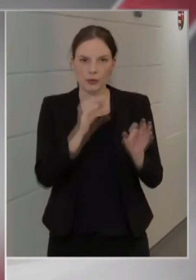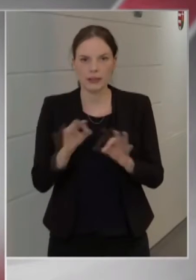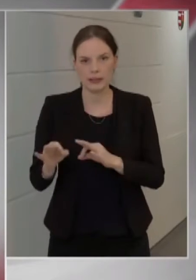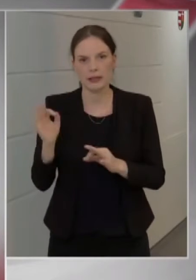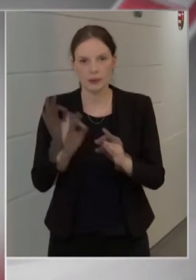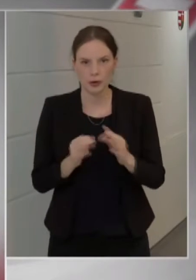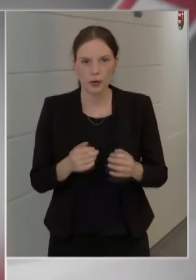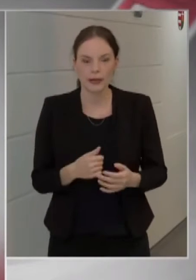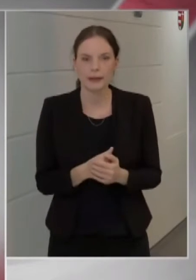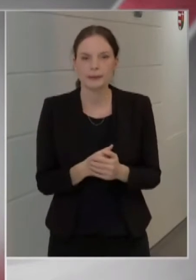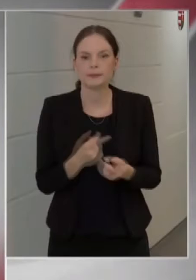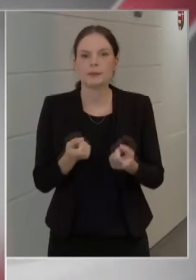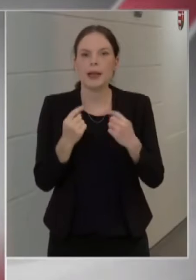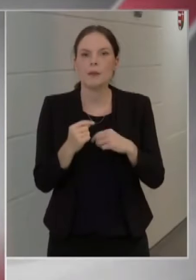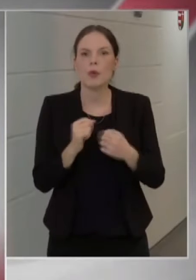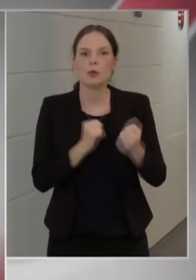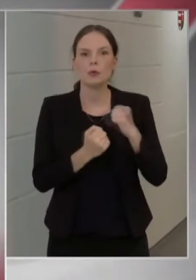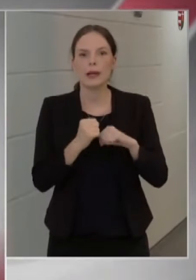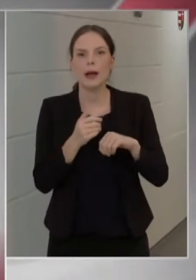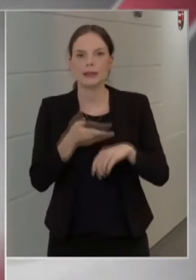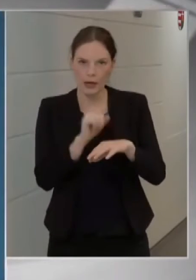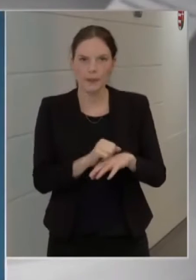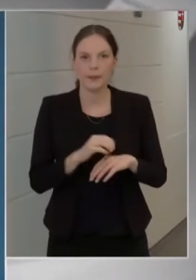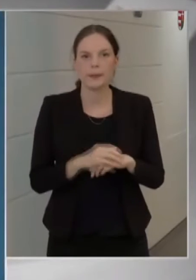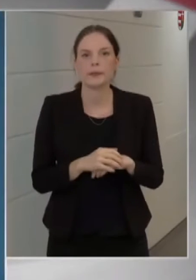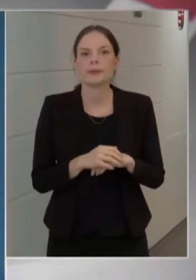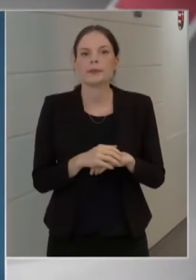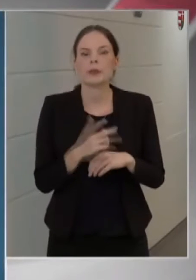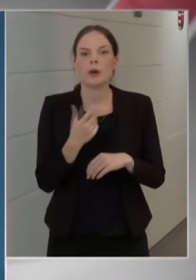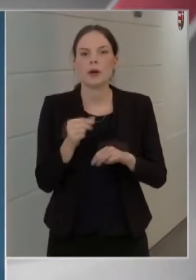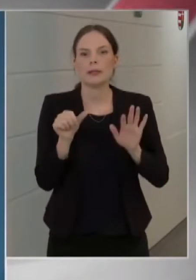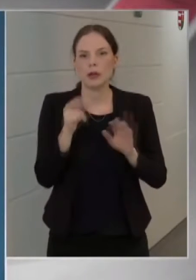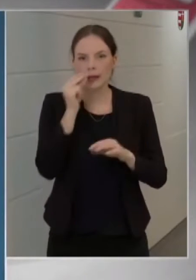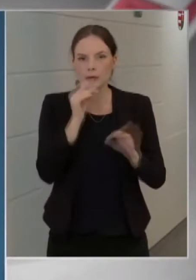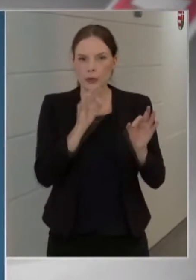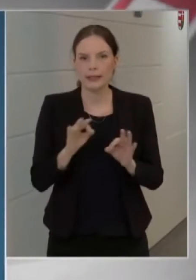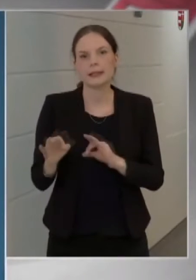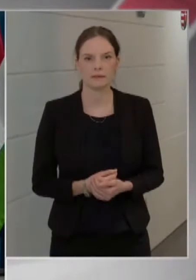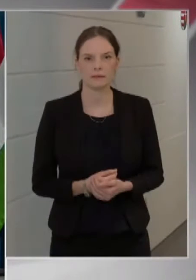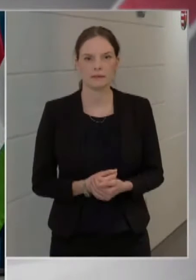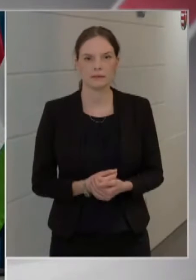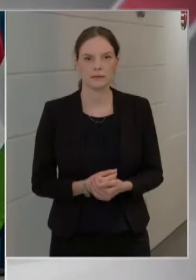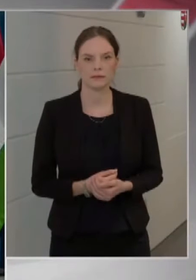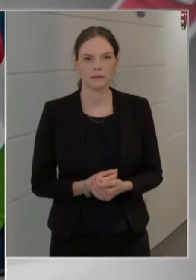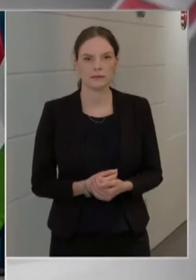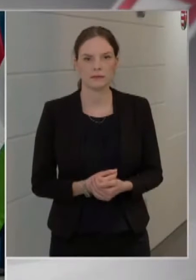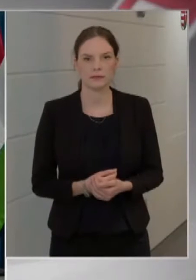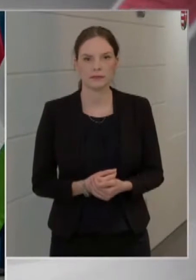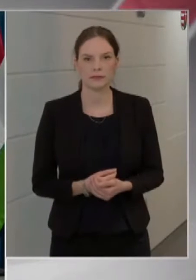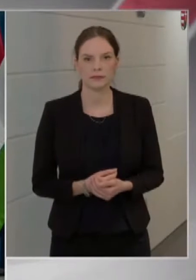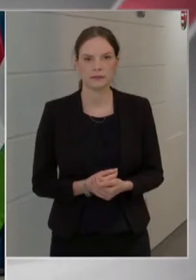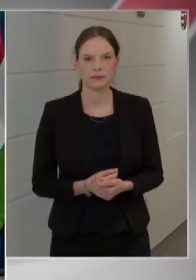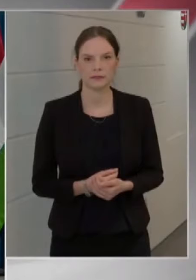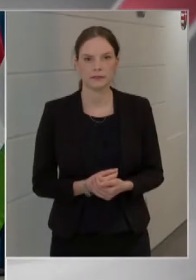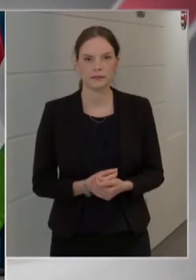Tegnap a maszkviselési kötelezettség megszegése miatt 477 esetben kellett intézkedniük a rendőröknek hazánkban. Valamint egy üzlet